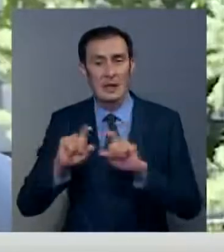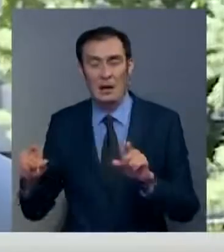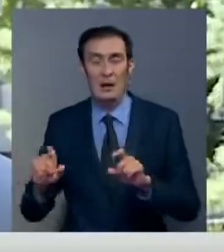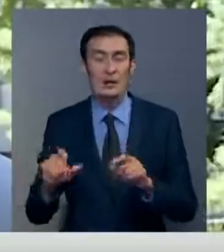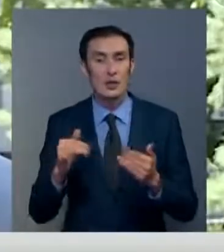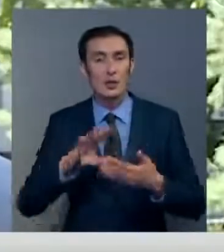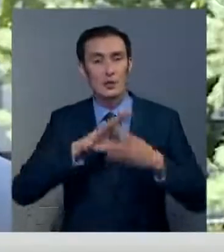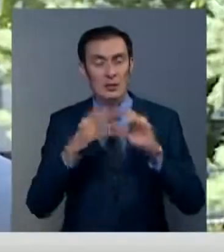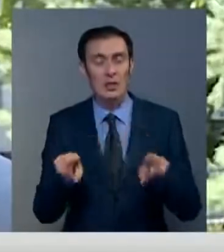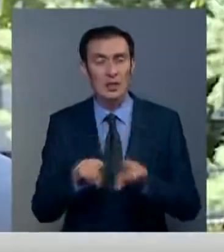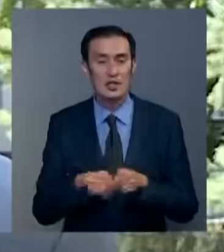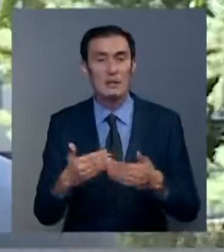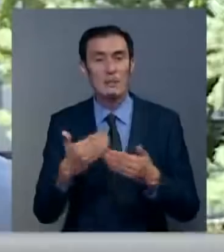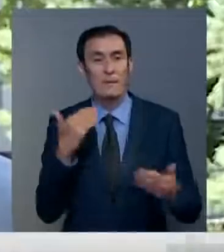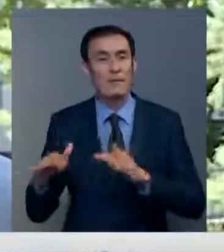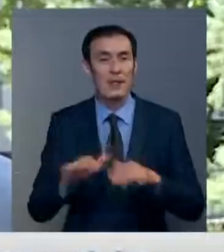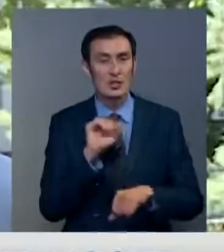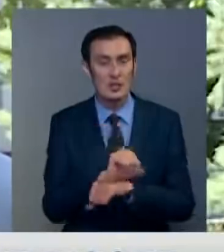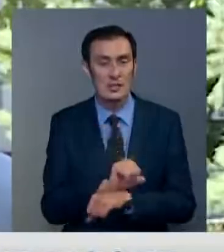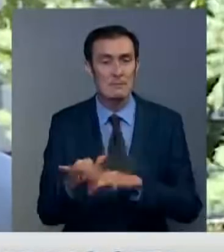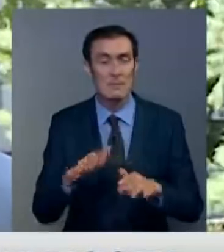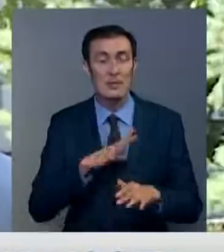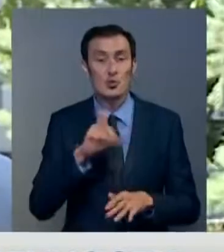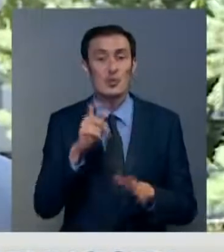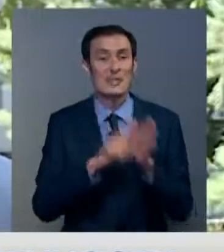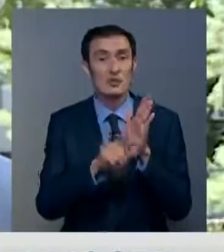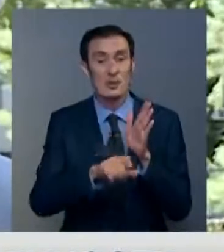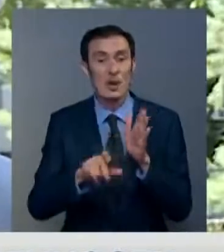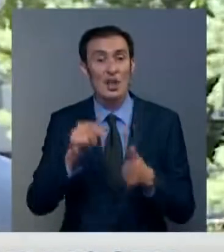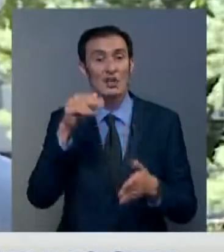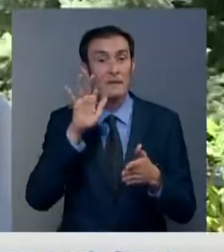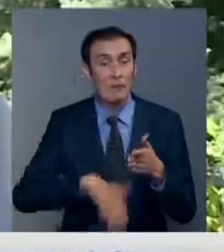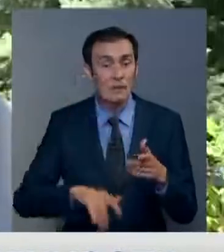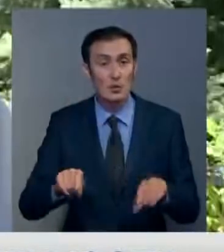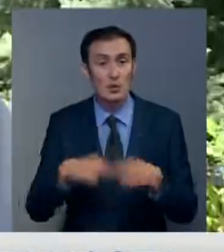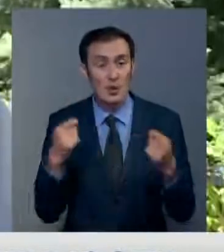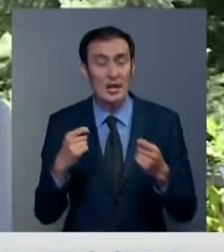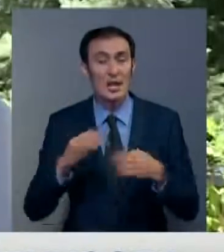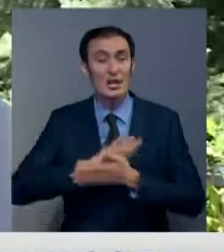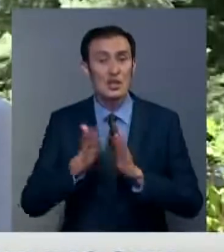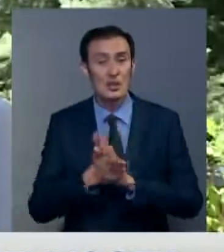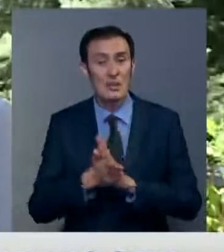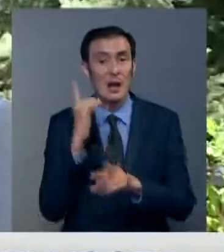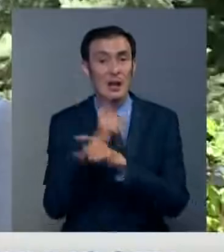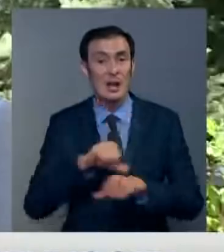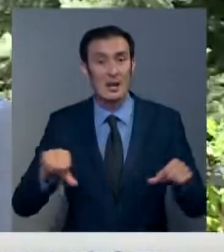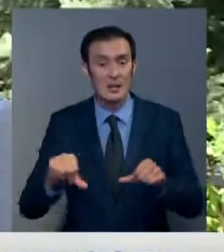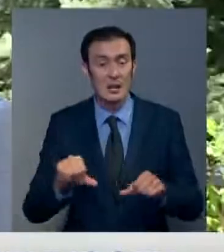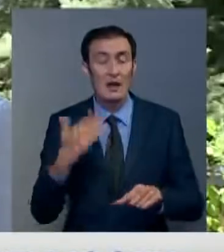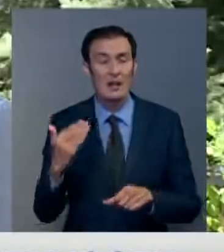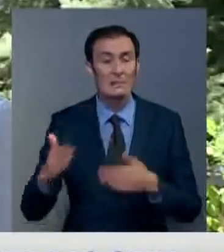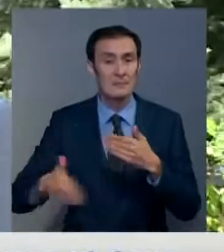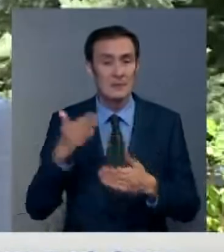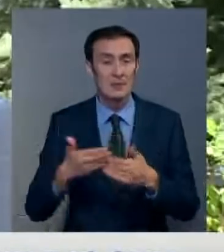результаты и другие профилактические меры. 170 человек оштрафованы за нарушение режима карантина. Все они привлечены к